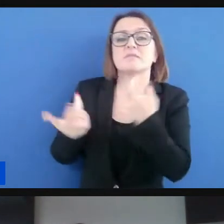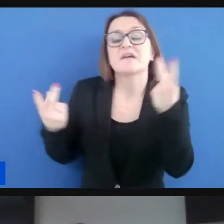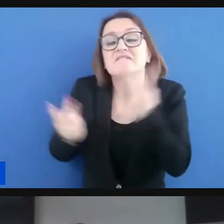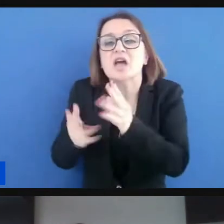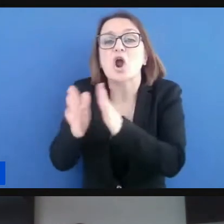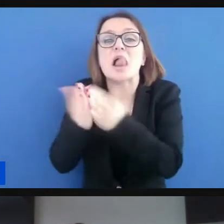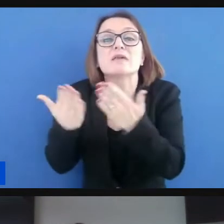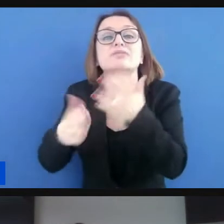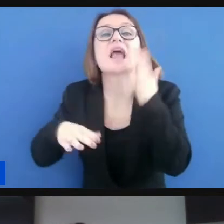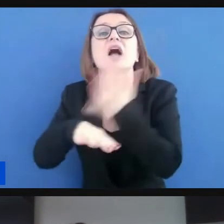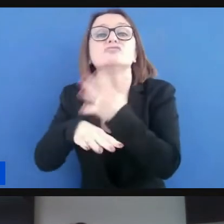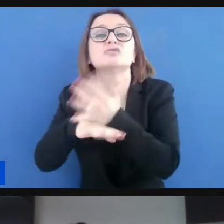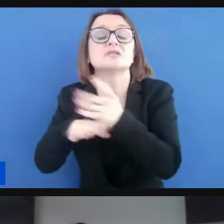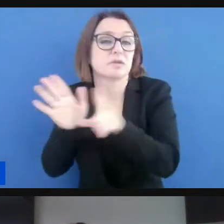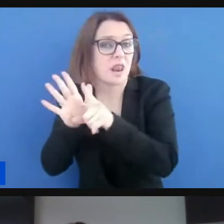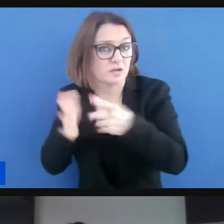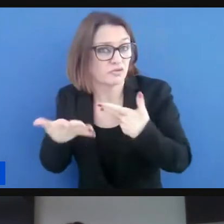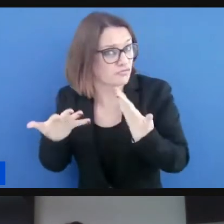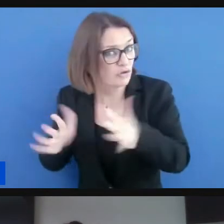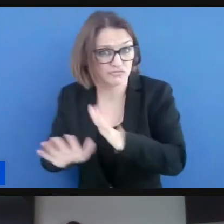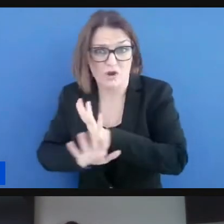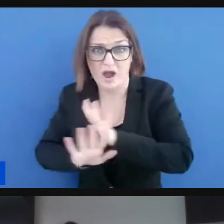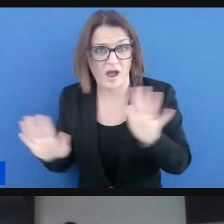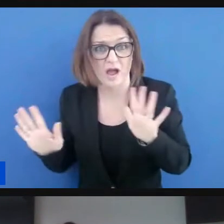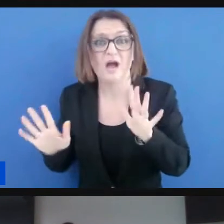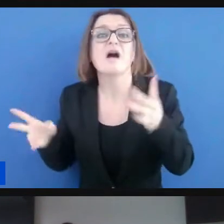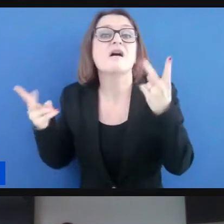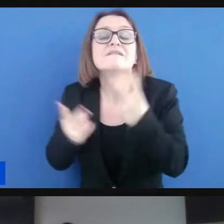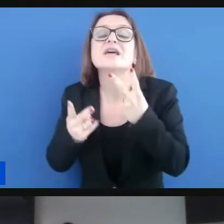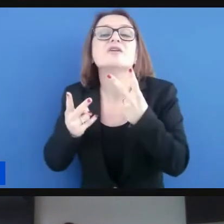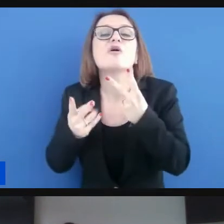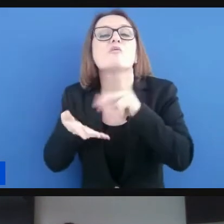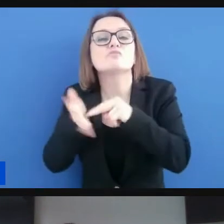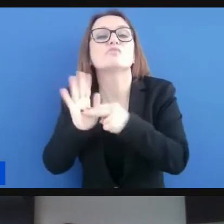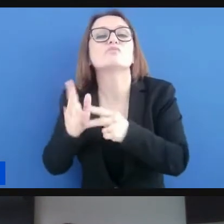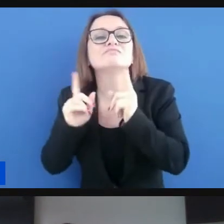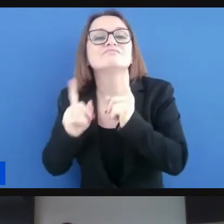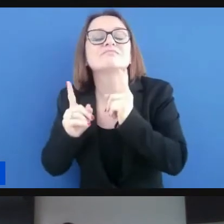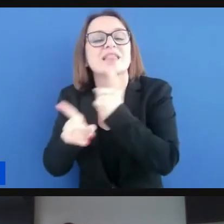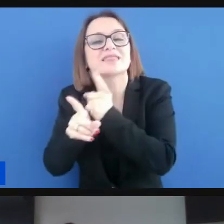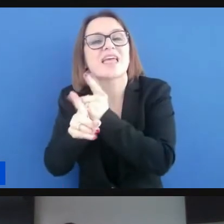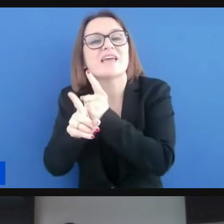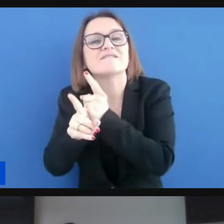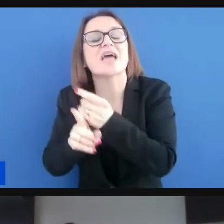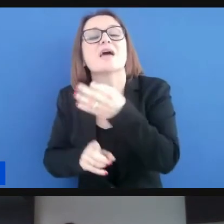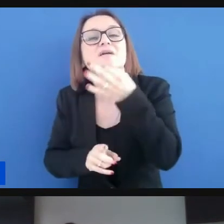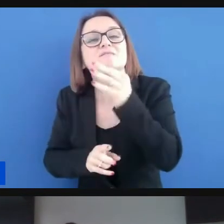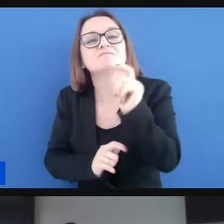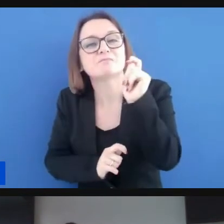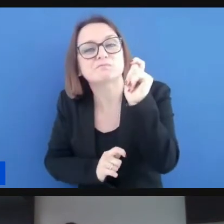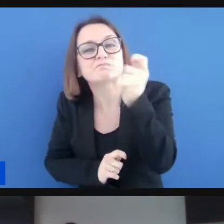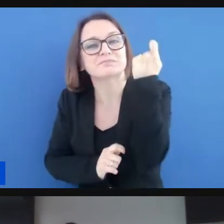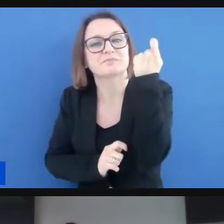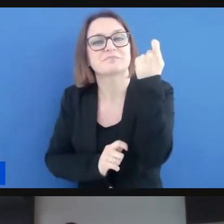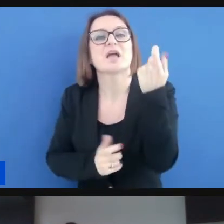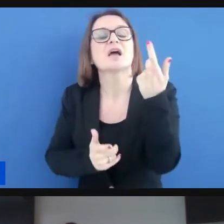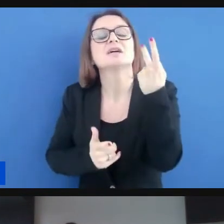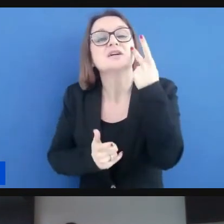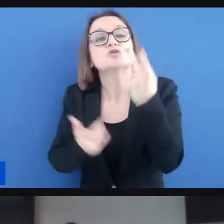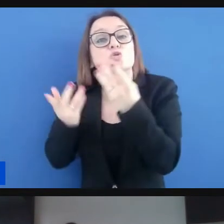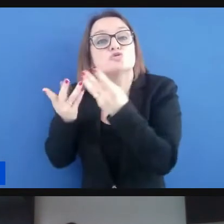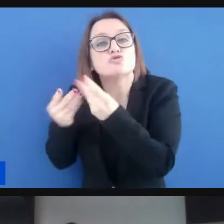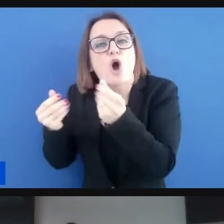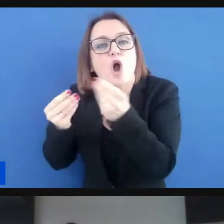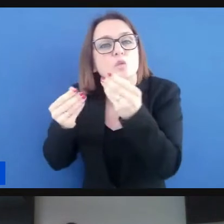e c'è anche già in Italia il discorso è appunto riuscire a trovare soluzioni